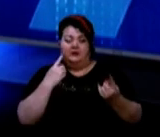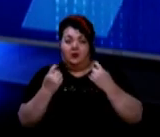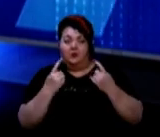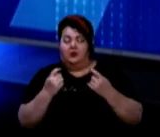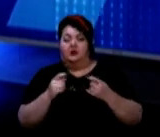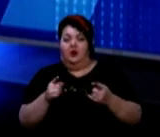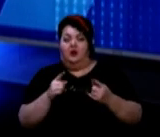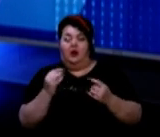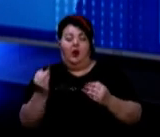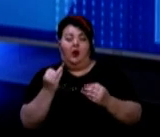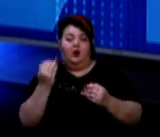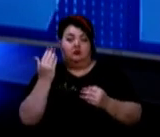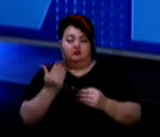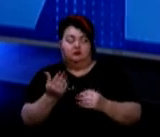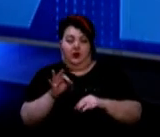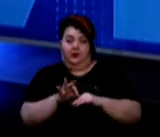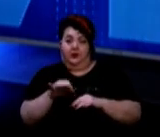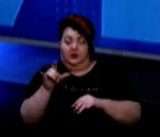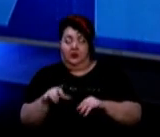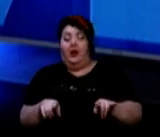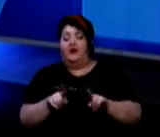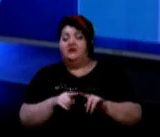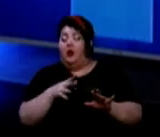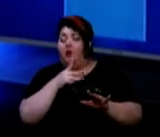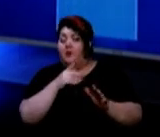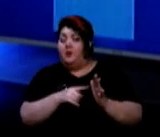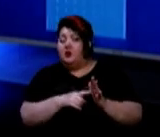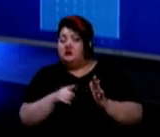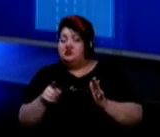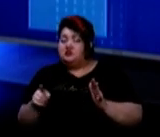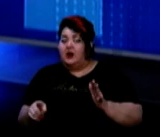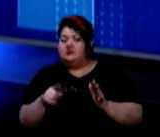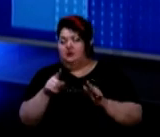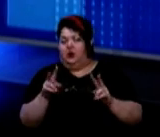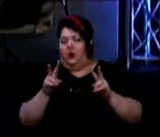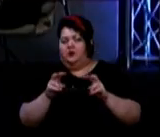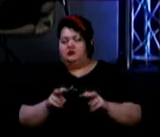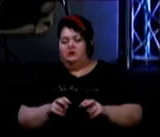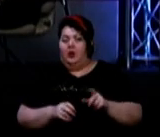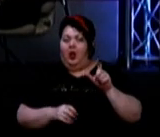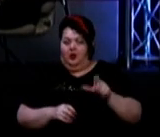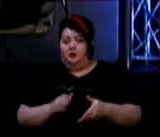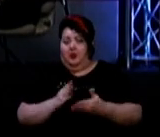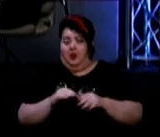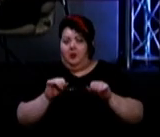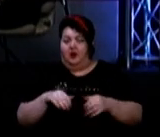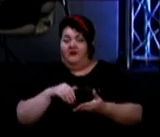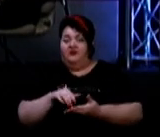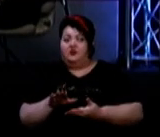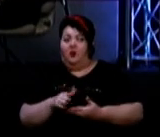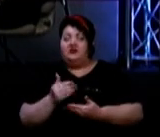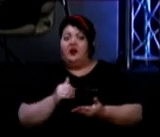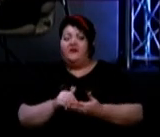анамнезу цього пацієнта і тоді в такому часі наразі його обстежити. А людина має право відмовитися від